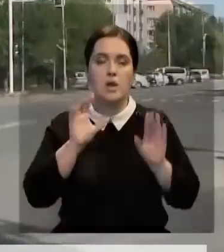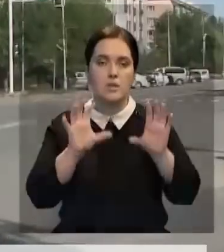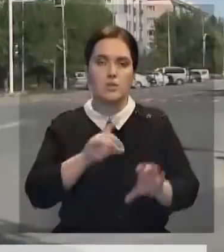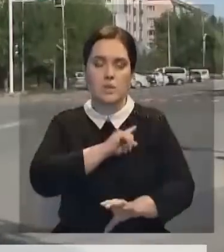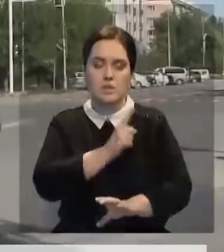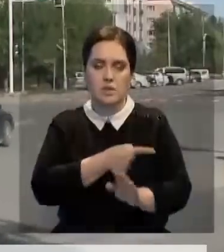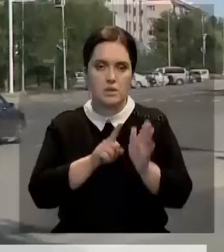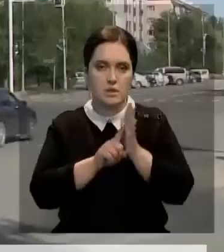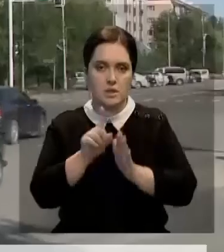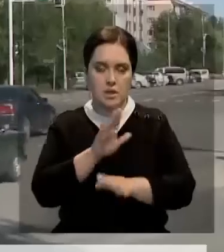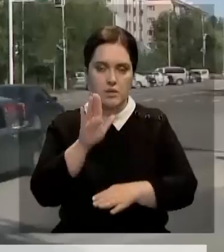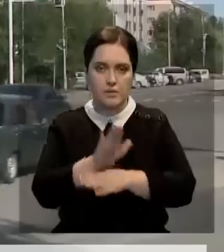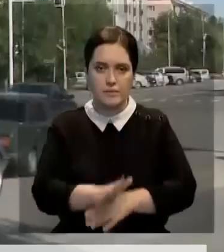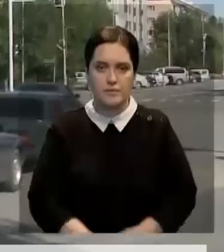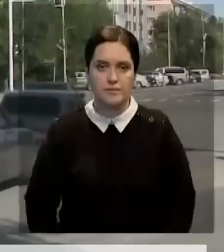вступил.